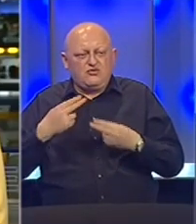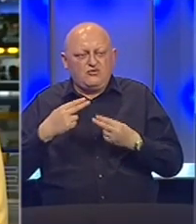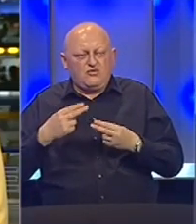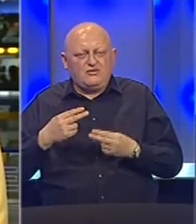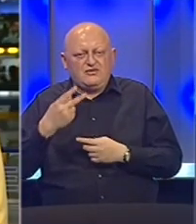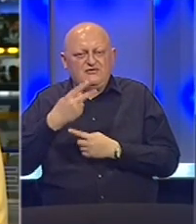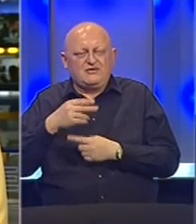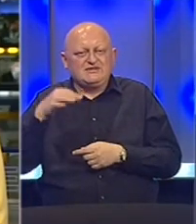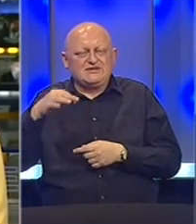firmom Srebrna Malina. Studio.